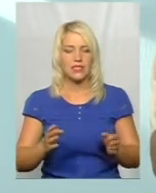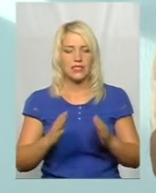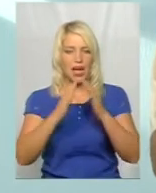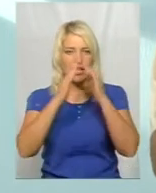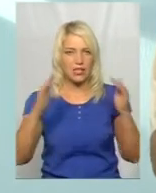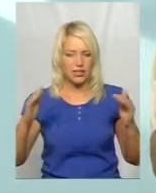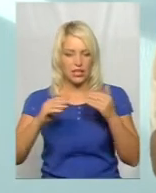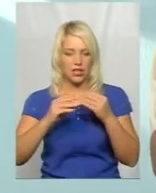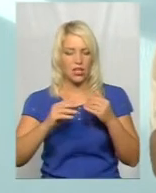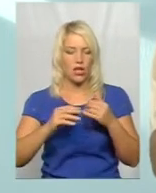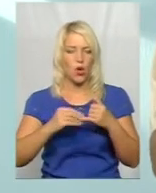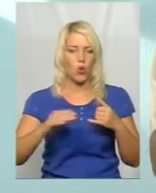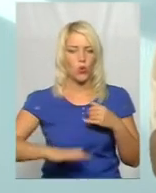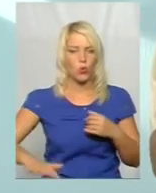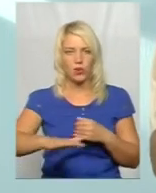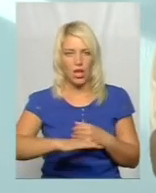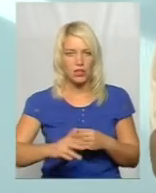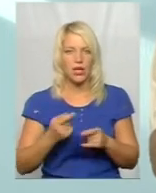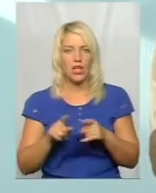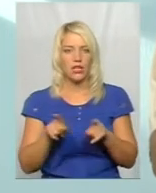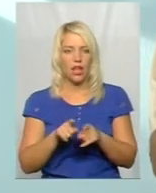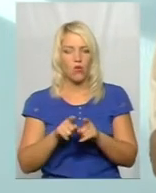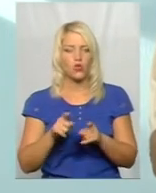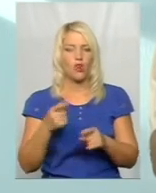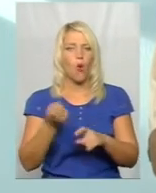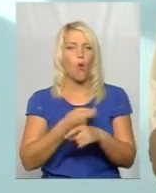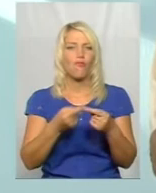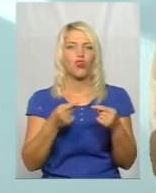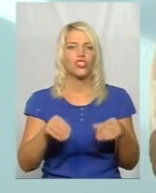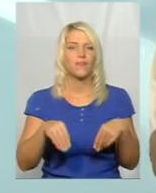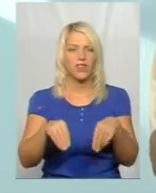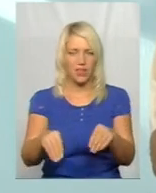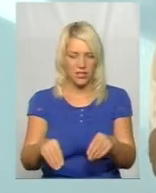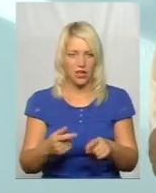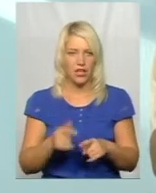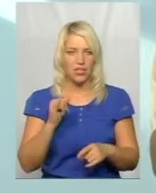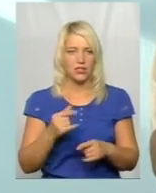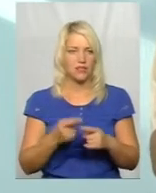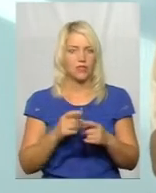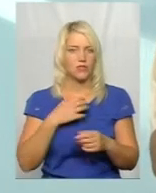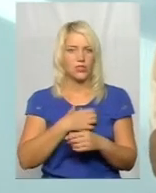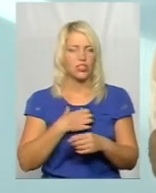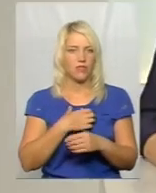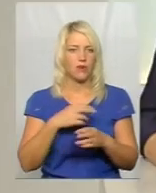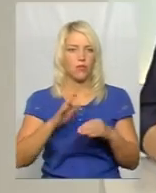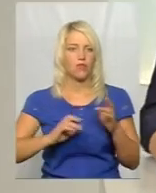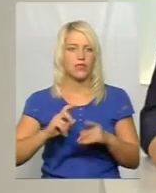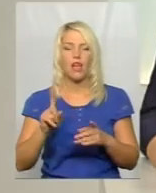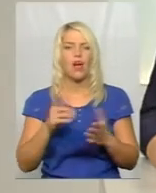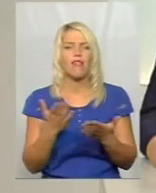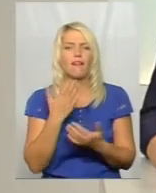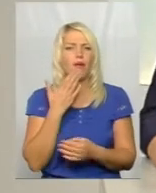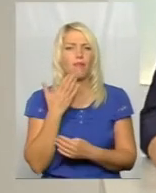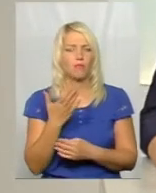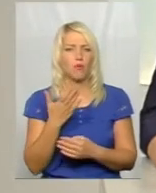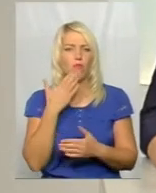овочівник. Це, надзвичайно, перспективна професія. Ну, не добрали, тому ми… А ці на неї попит? Який на неї попит?